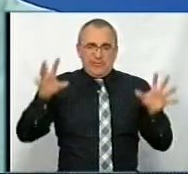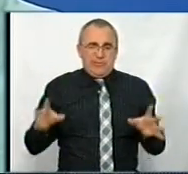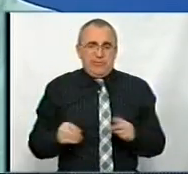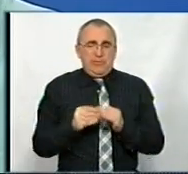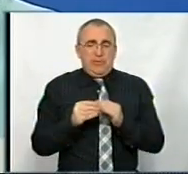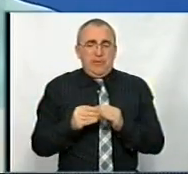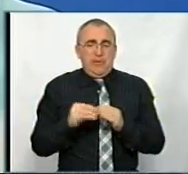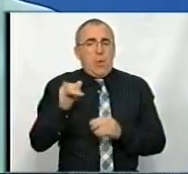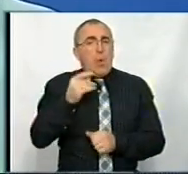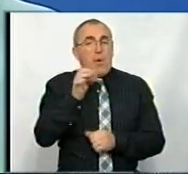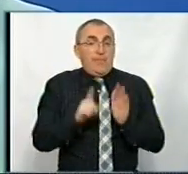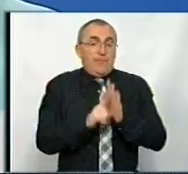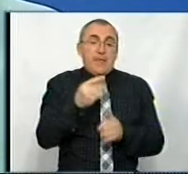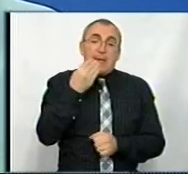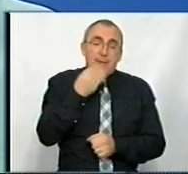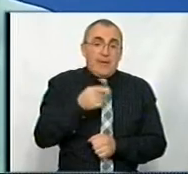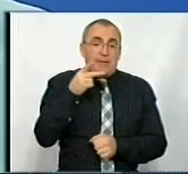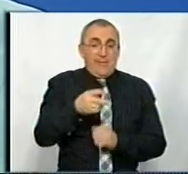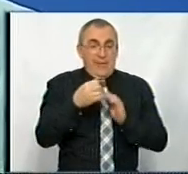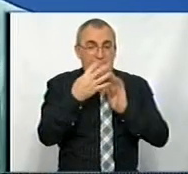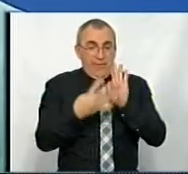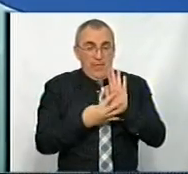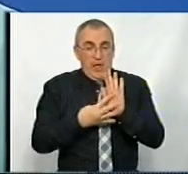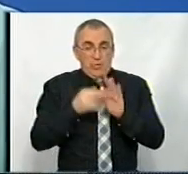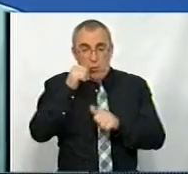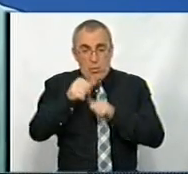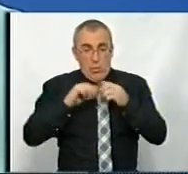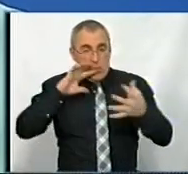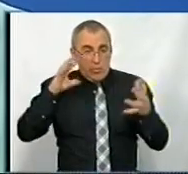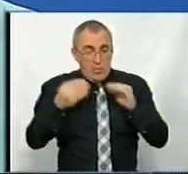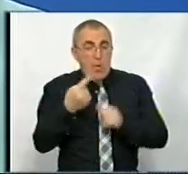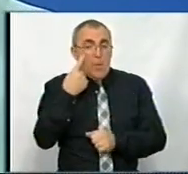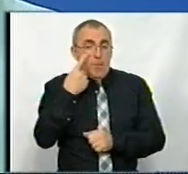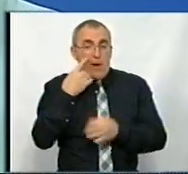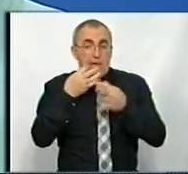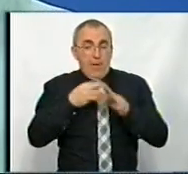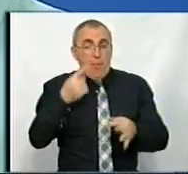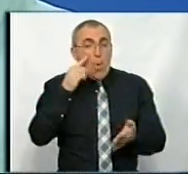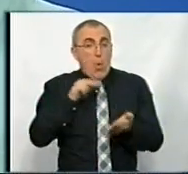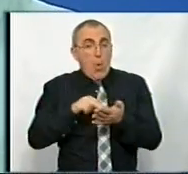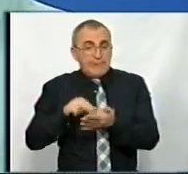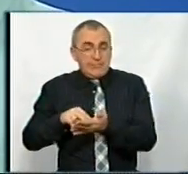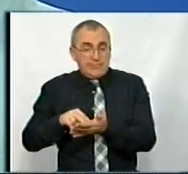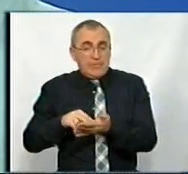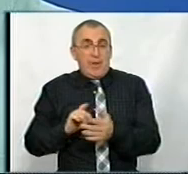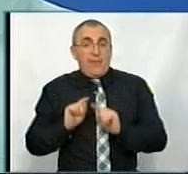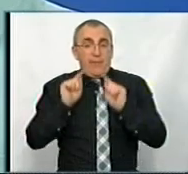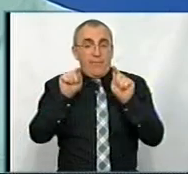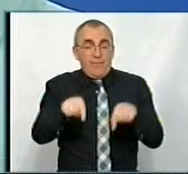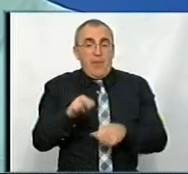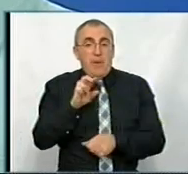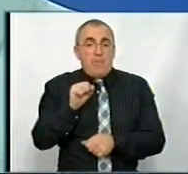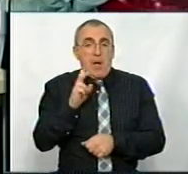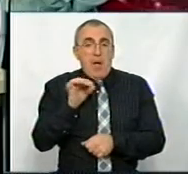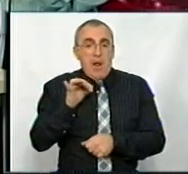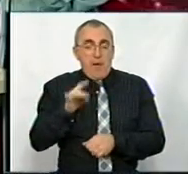Спочатку про якість. За даними 2019 року, середній бал зовнішнього незалежного оцінювання для вступу на бакалавра